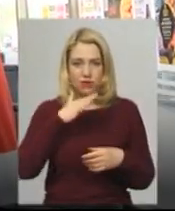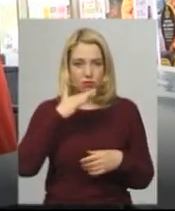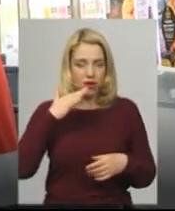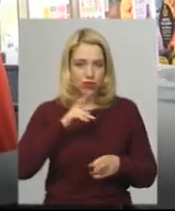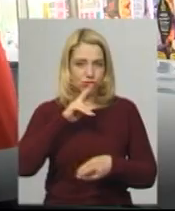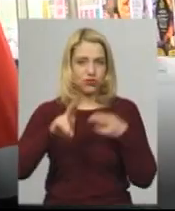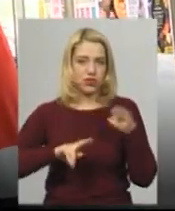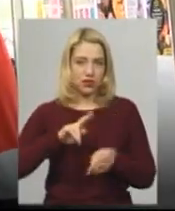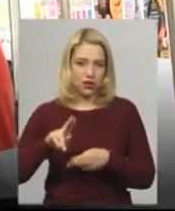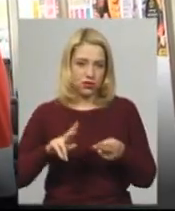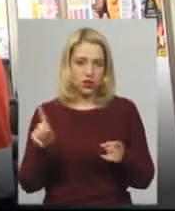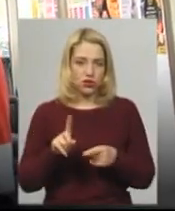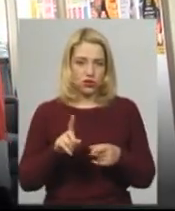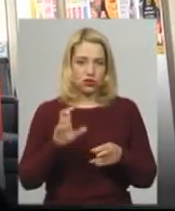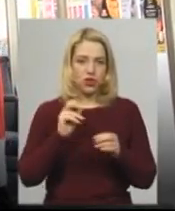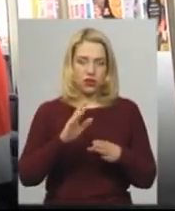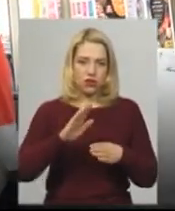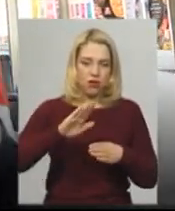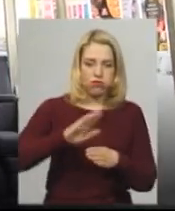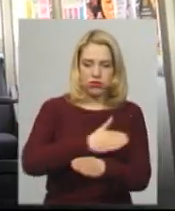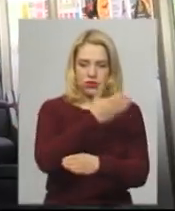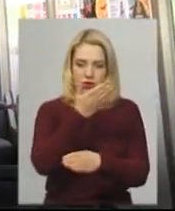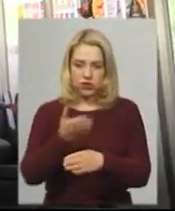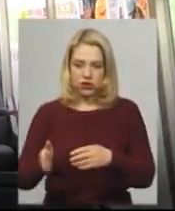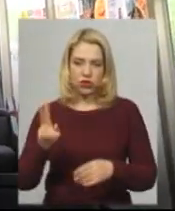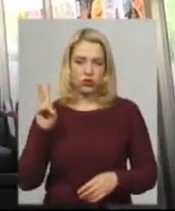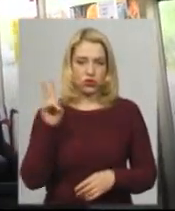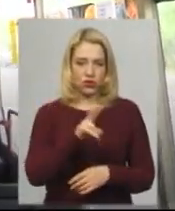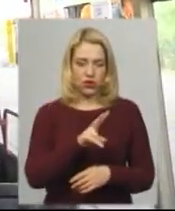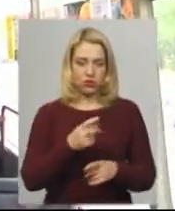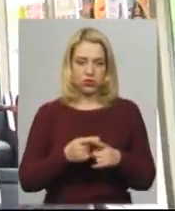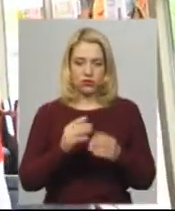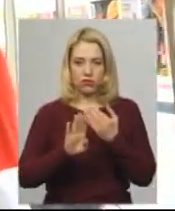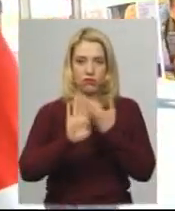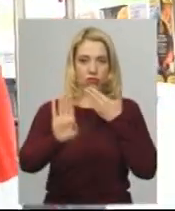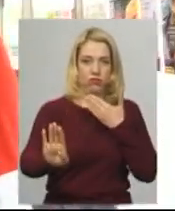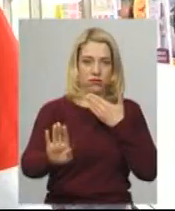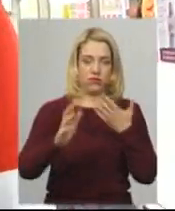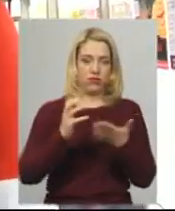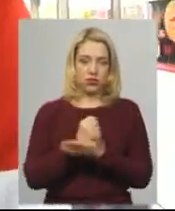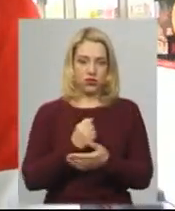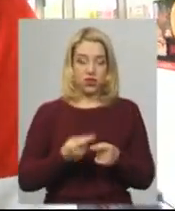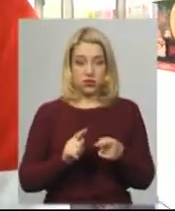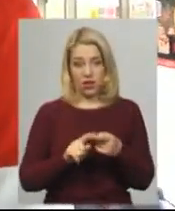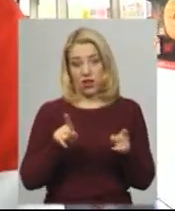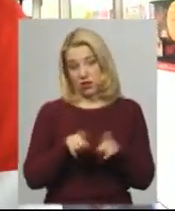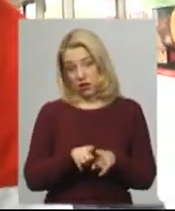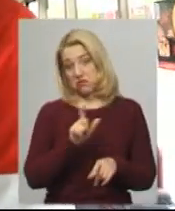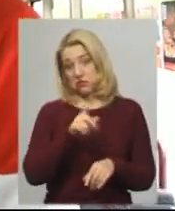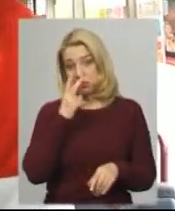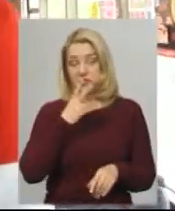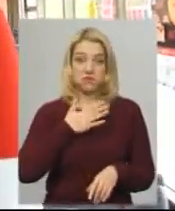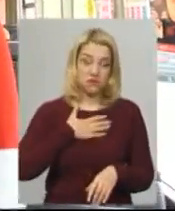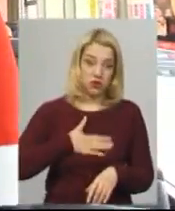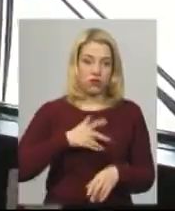скаржаться на те, що розділили навіть тролейбуси. З 17-ти і пайду з двох сторон. А так люди, вроде би, довольні, що